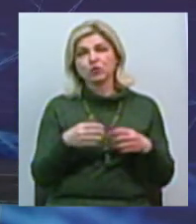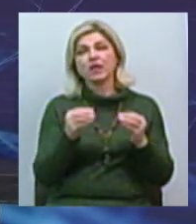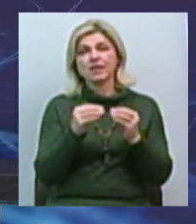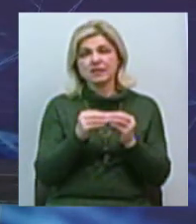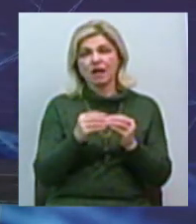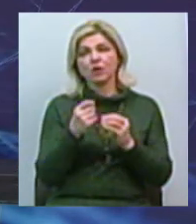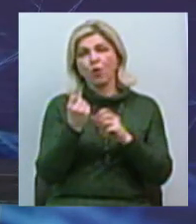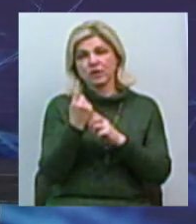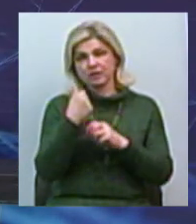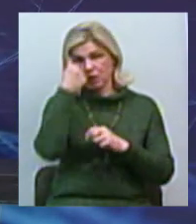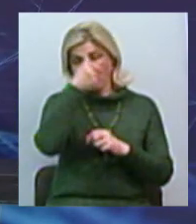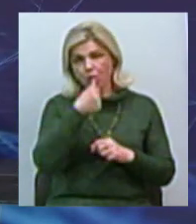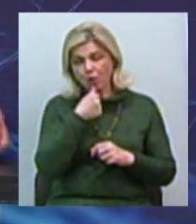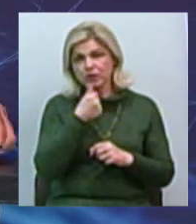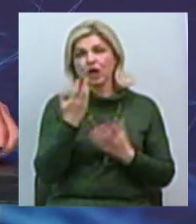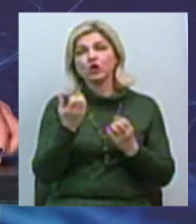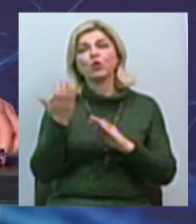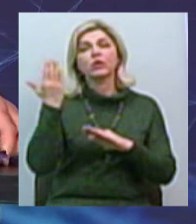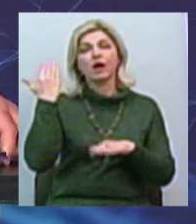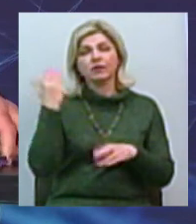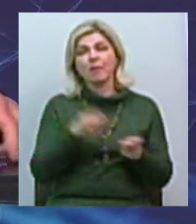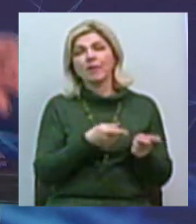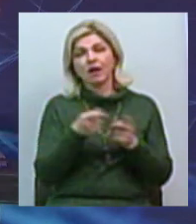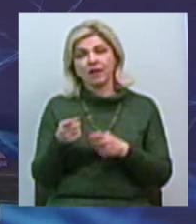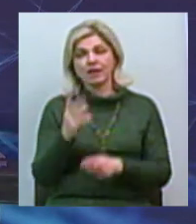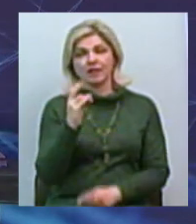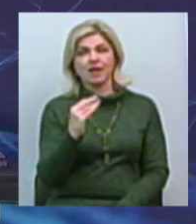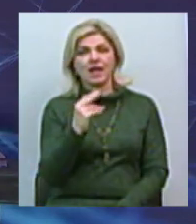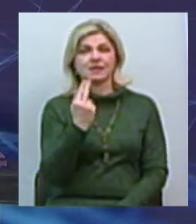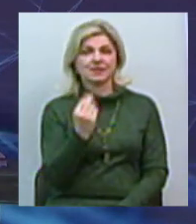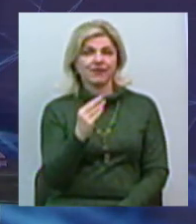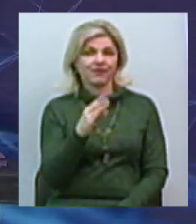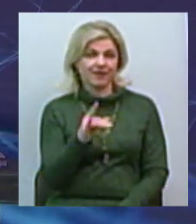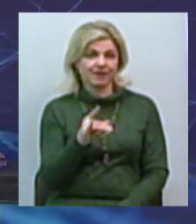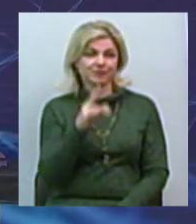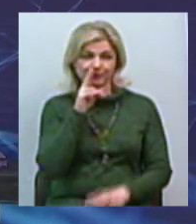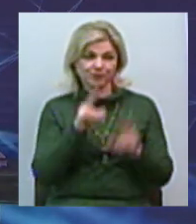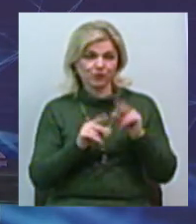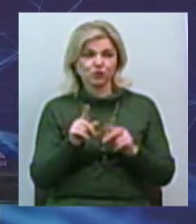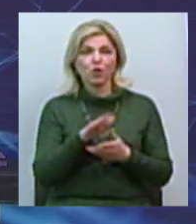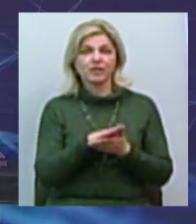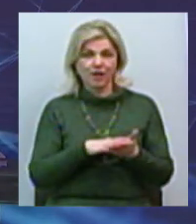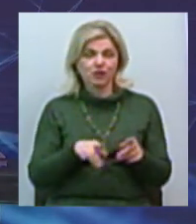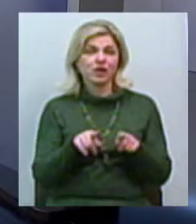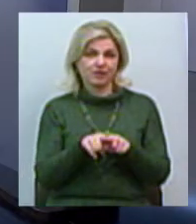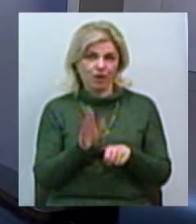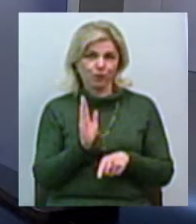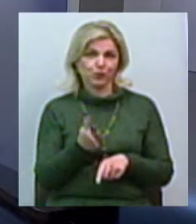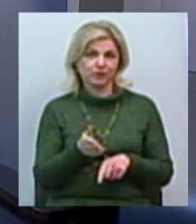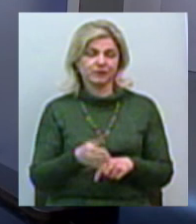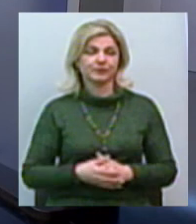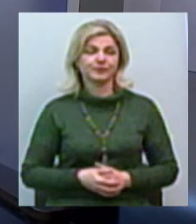11-й год, тому що ми вже тоді перехідили на цифру. Будемо сподіватися, що далі буде подобне відвіження. Робота